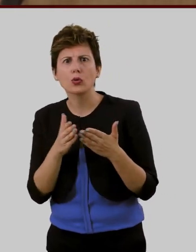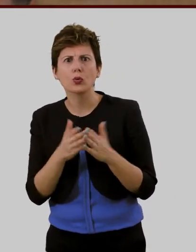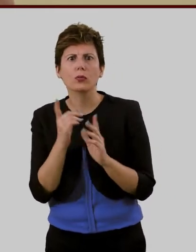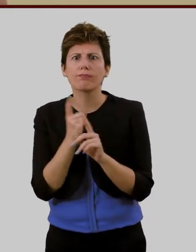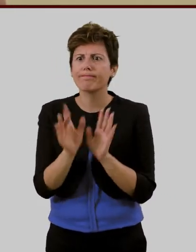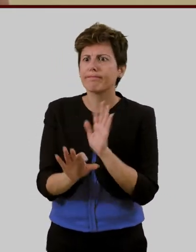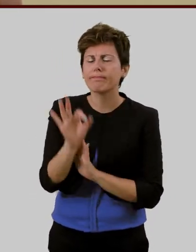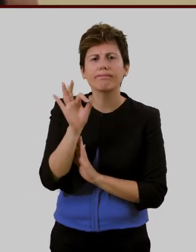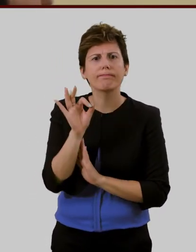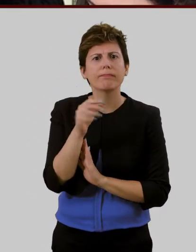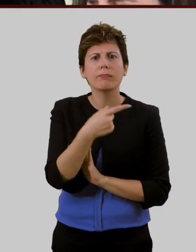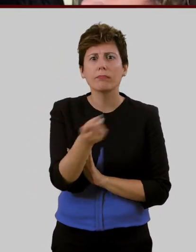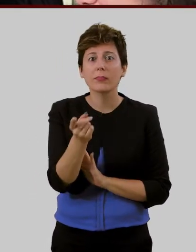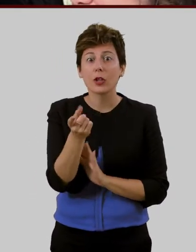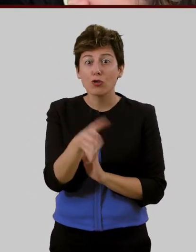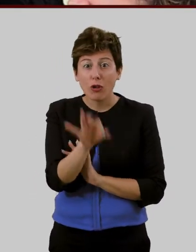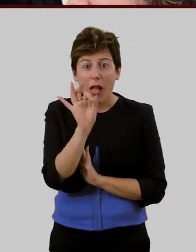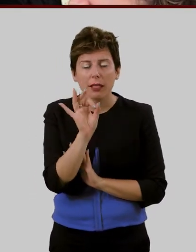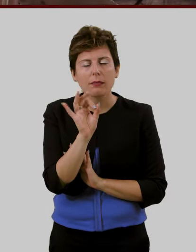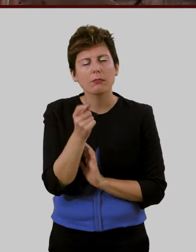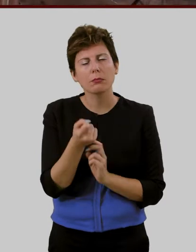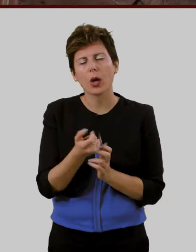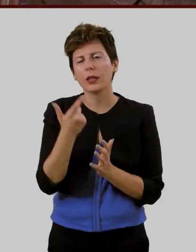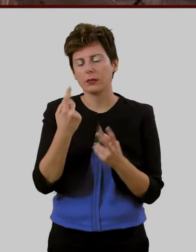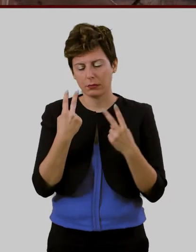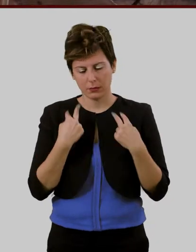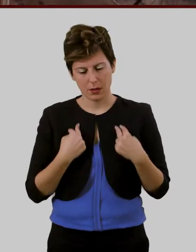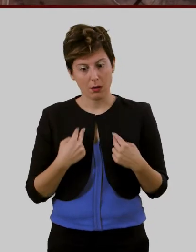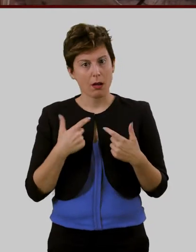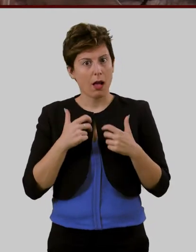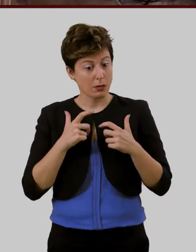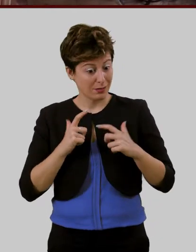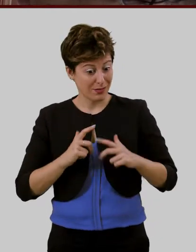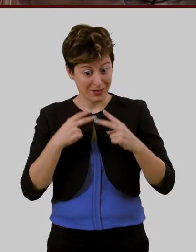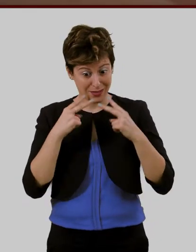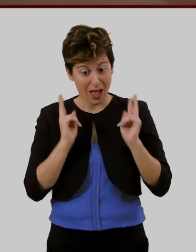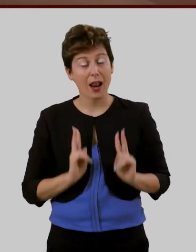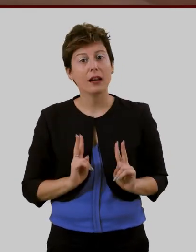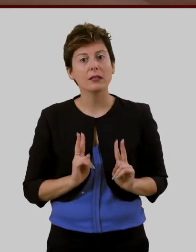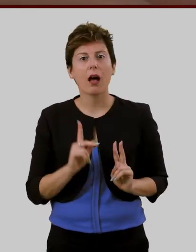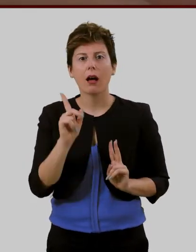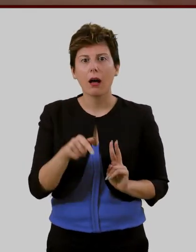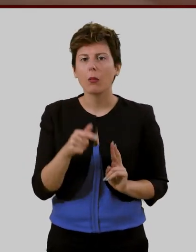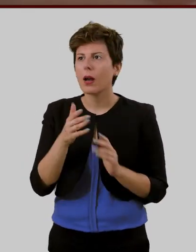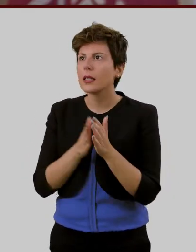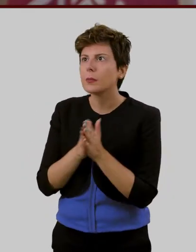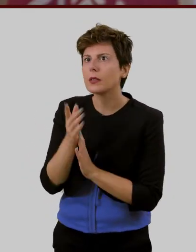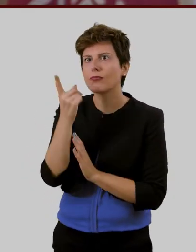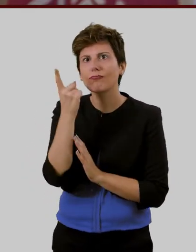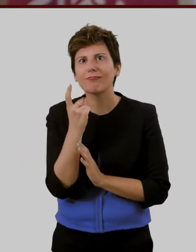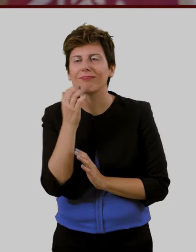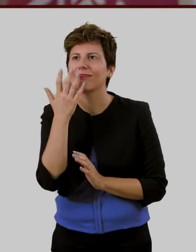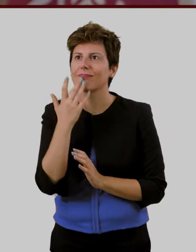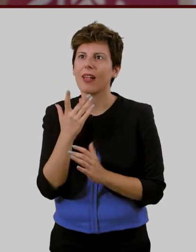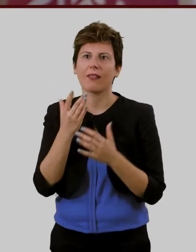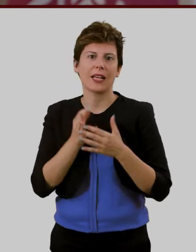fondamentale che tale scelte vengano prese con serenità e nel rispetto delle proprie aspirazioni personali e professionali e per questo